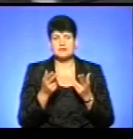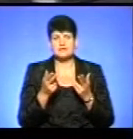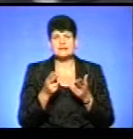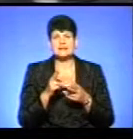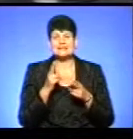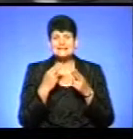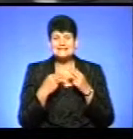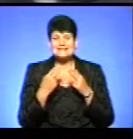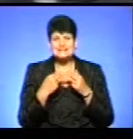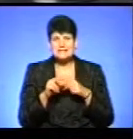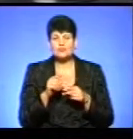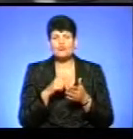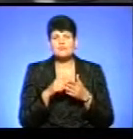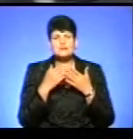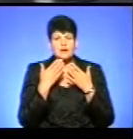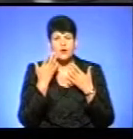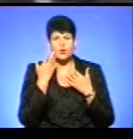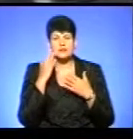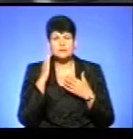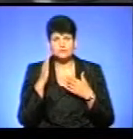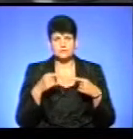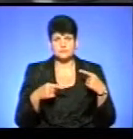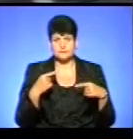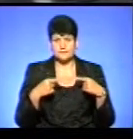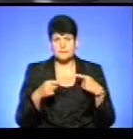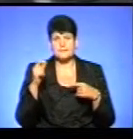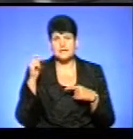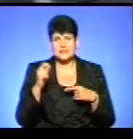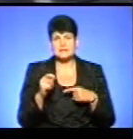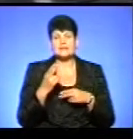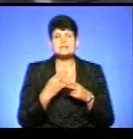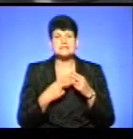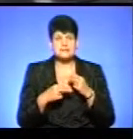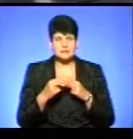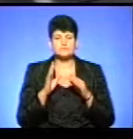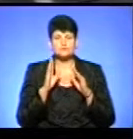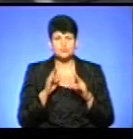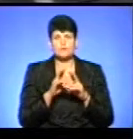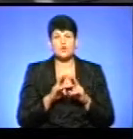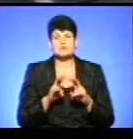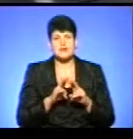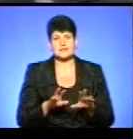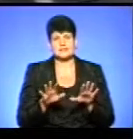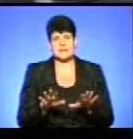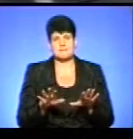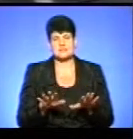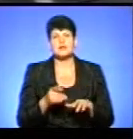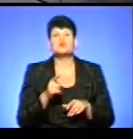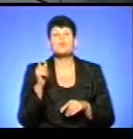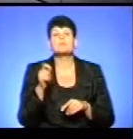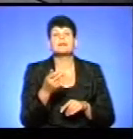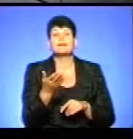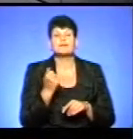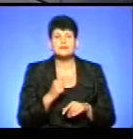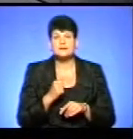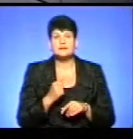місті немає. Коли вже буде прецедент, тобто приїде цирк, будемо розбиратися на місці, а чому ви приїхали, які